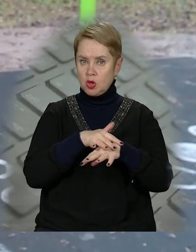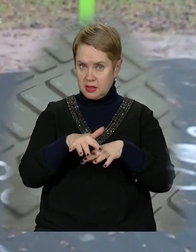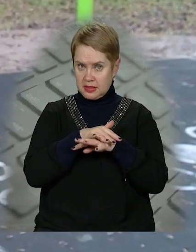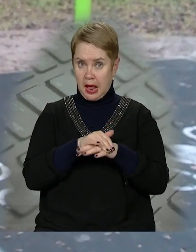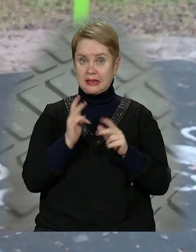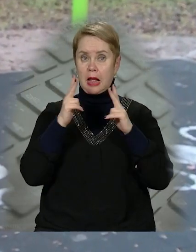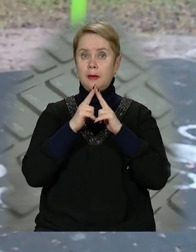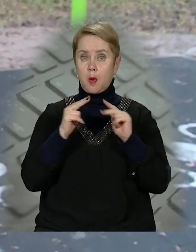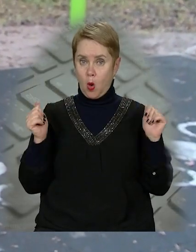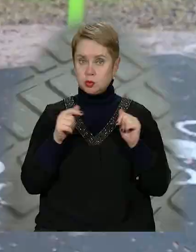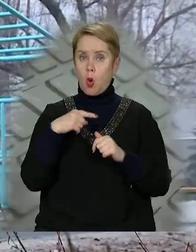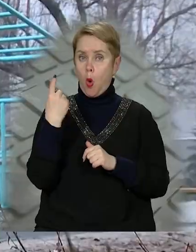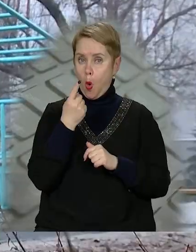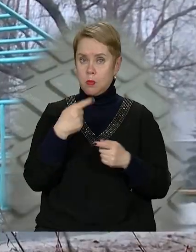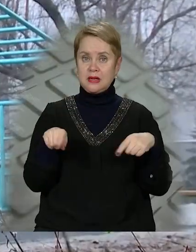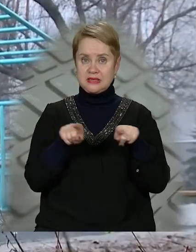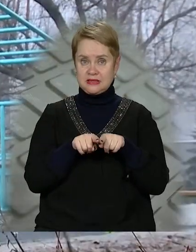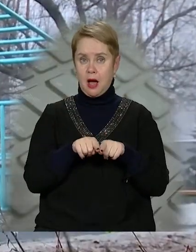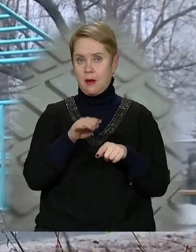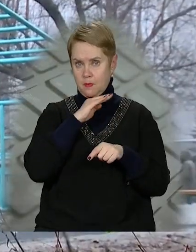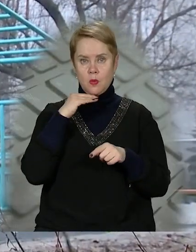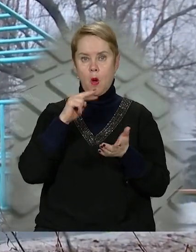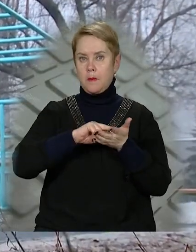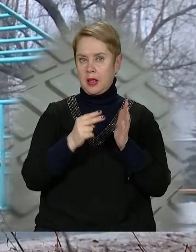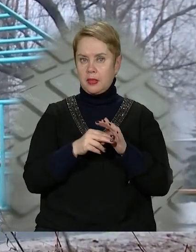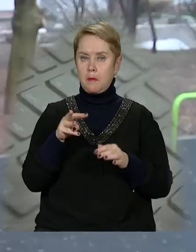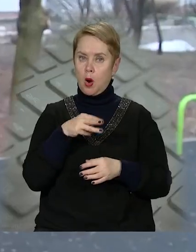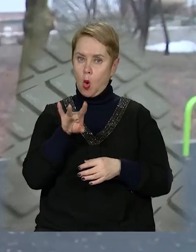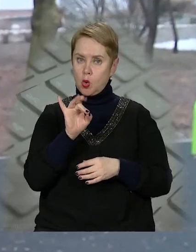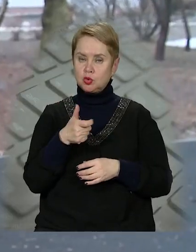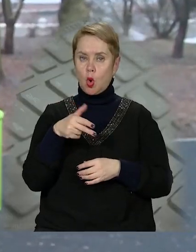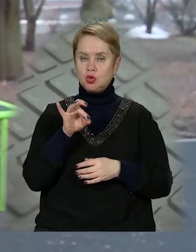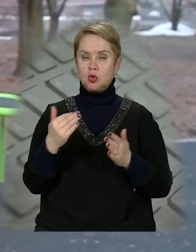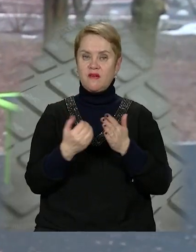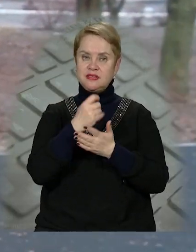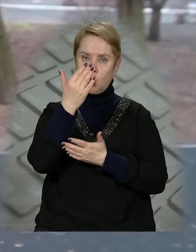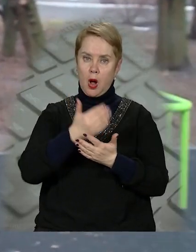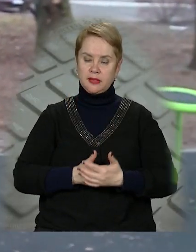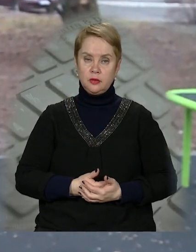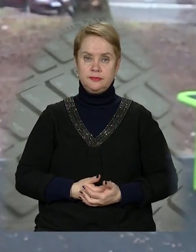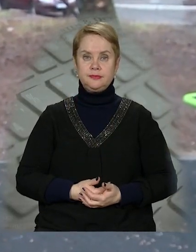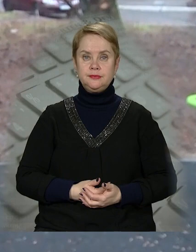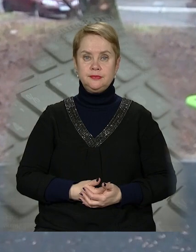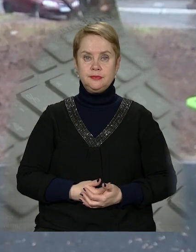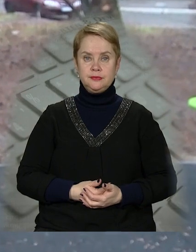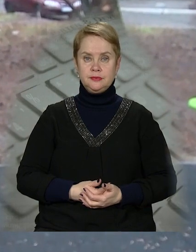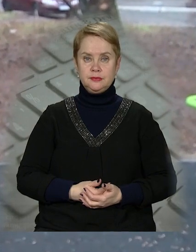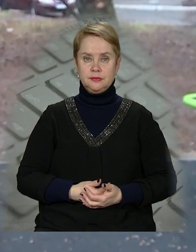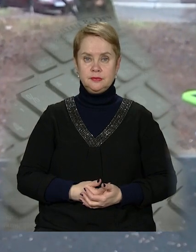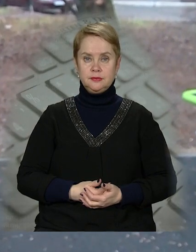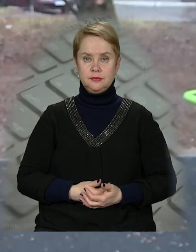майданчиків. На Дніпропетровську область також чималі плани. Марко Ручка, Сергій Гончар, новини 11 каналу.